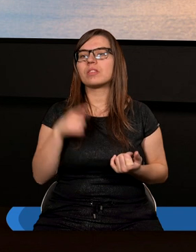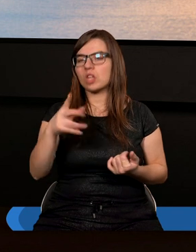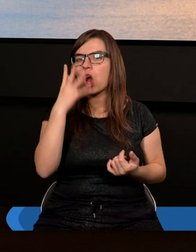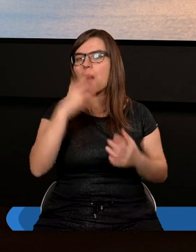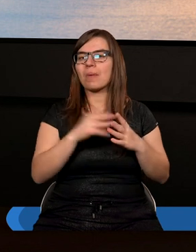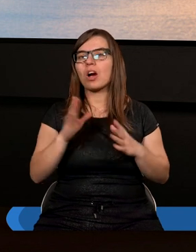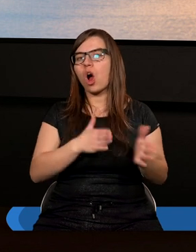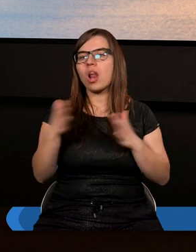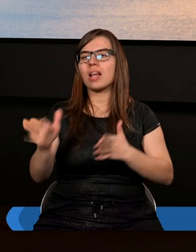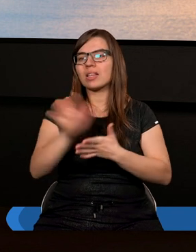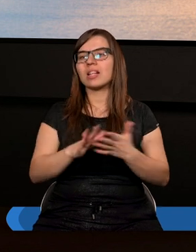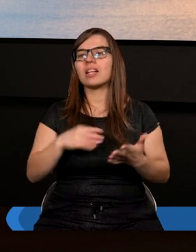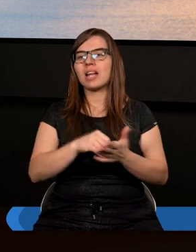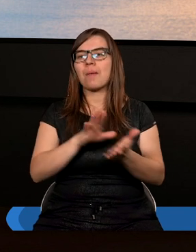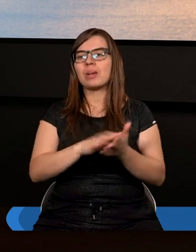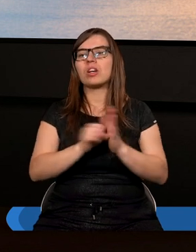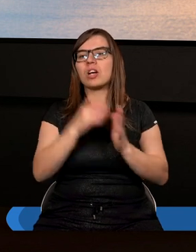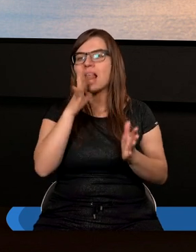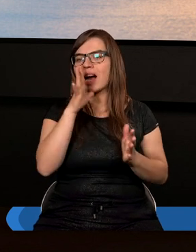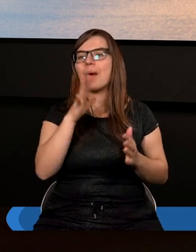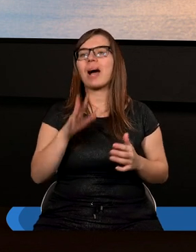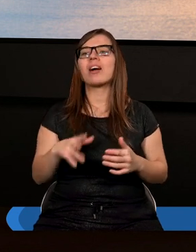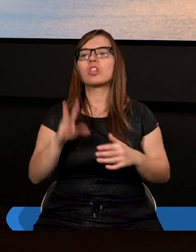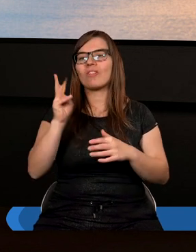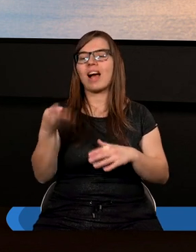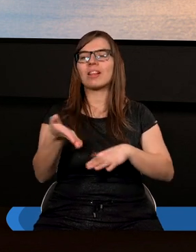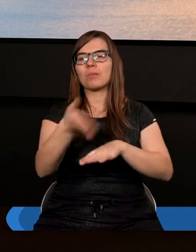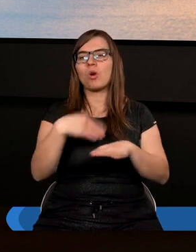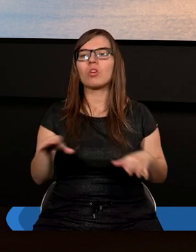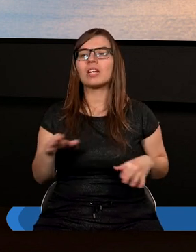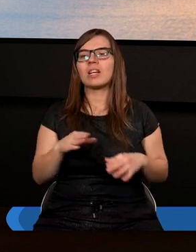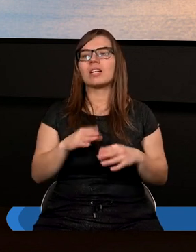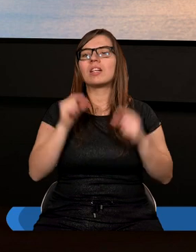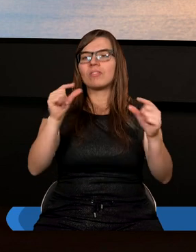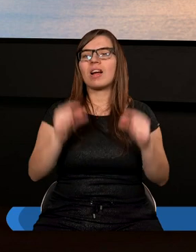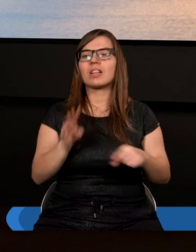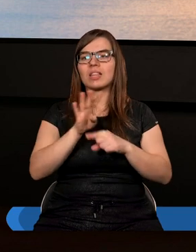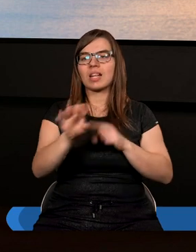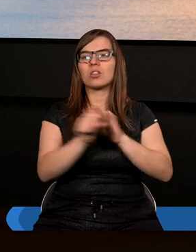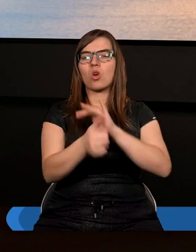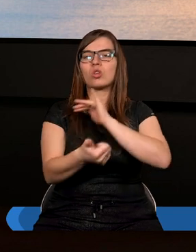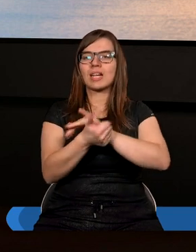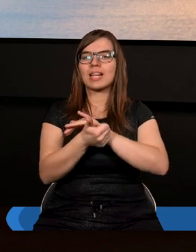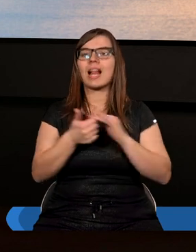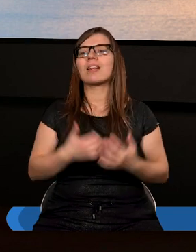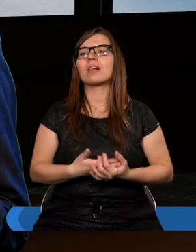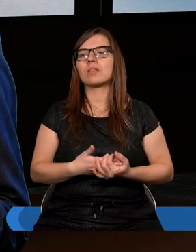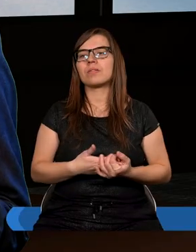przez kolejny tekst, tym razem zapisany w liście do hebrajczyków, w czwartym rozdziale i od wersetu 14 do 16.